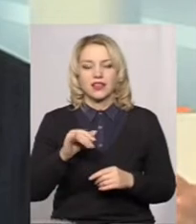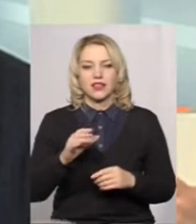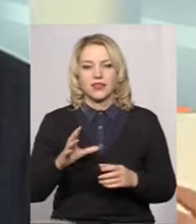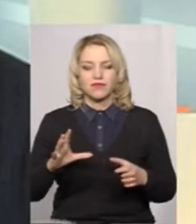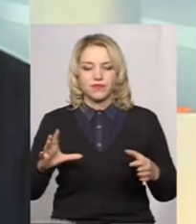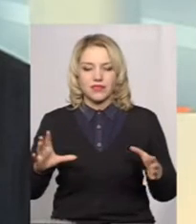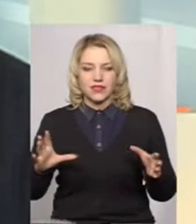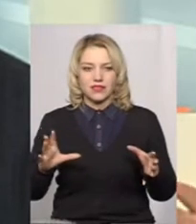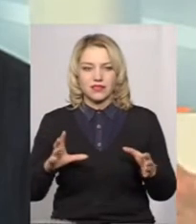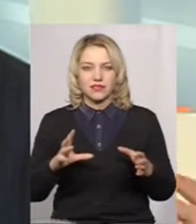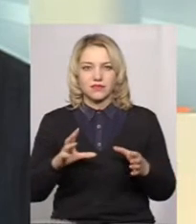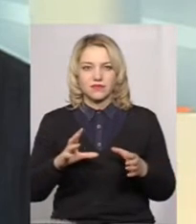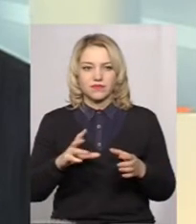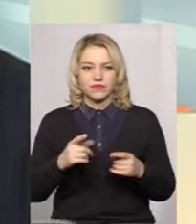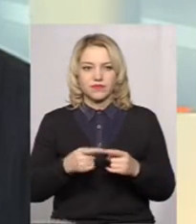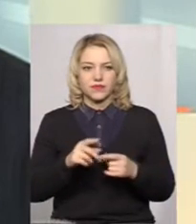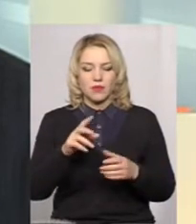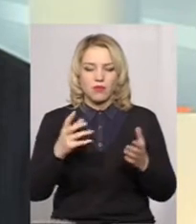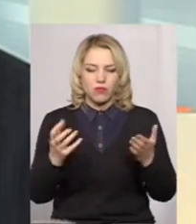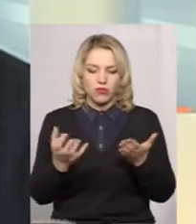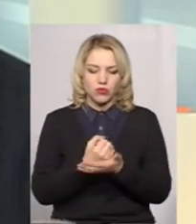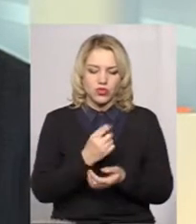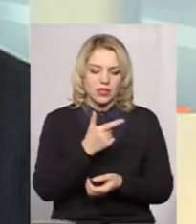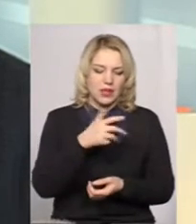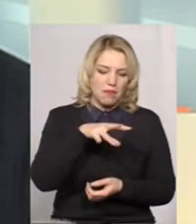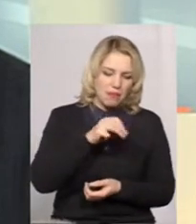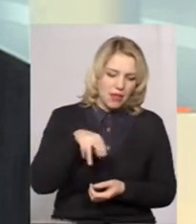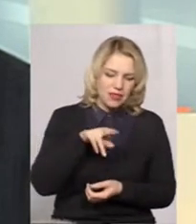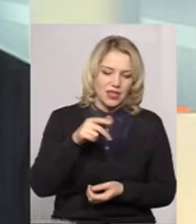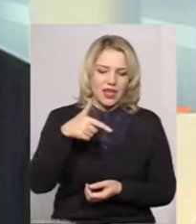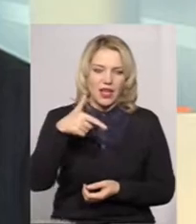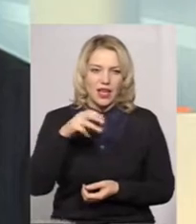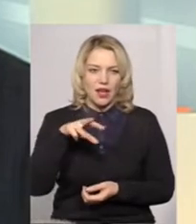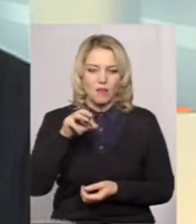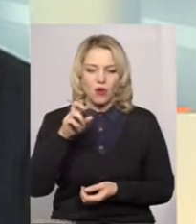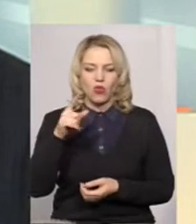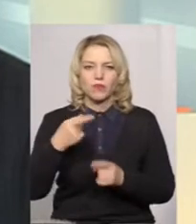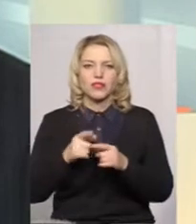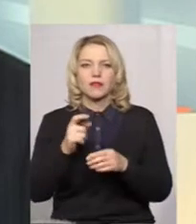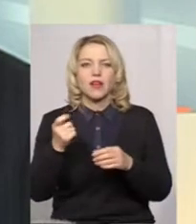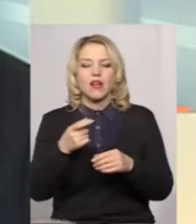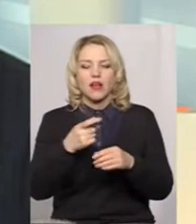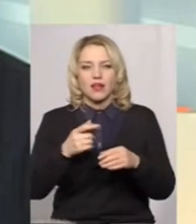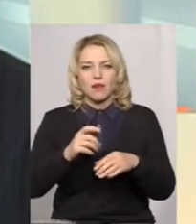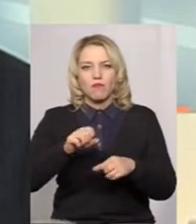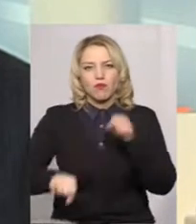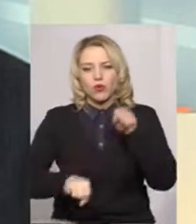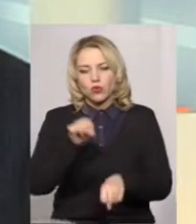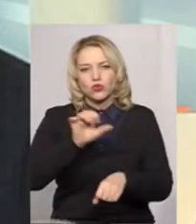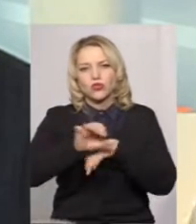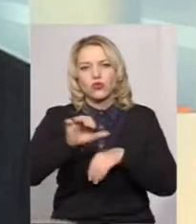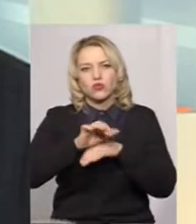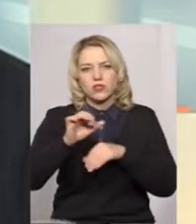зв'язують гемоглобін, і утворюється медгемоглобін. І дуже різко погіршується доставка кисню, кров'ю,